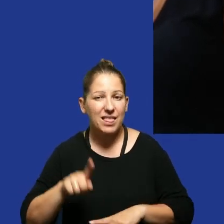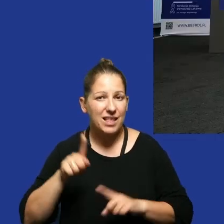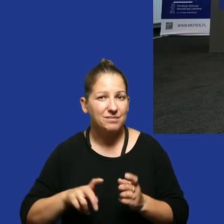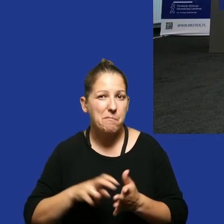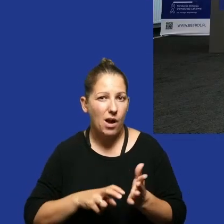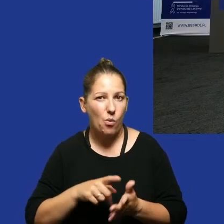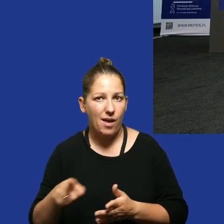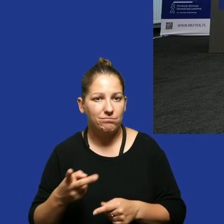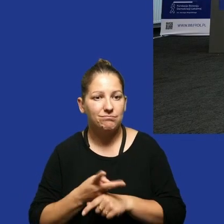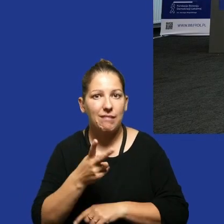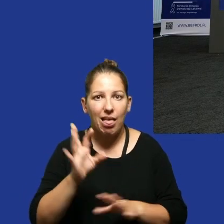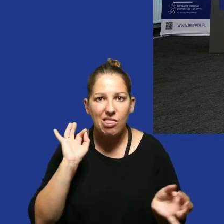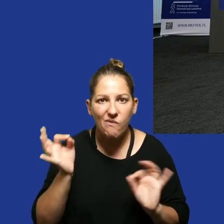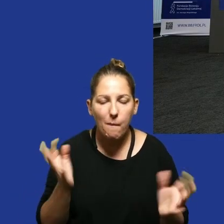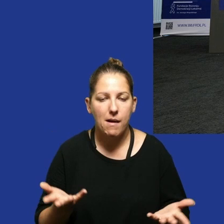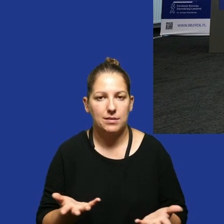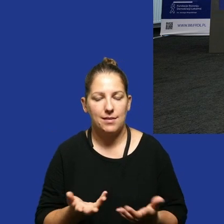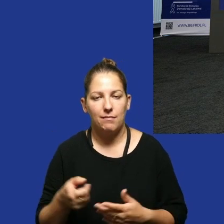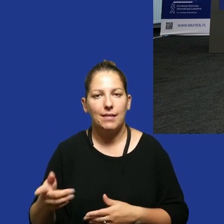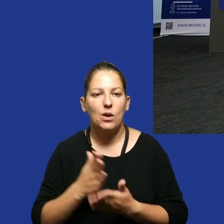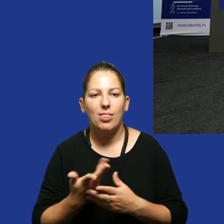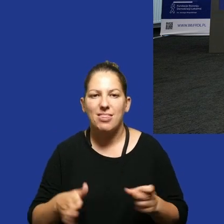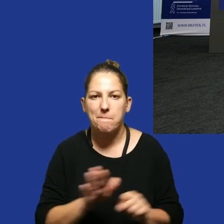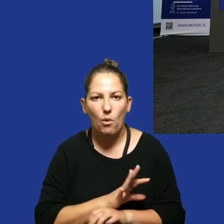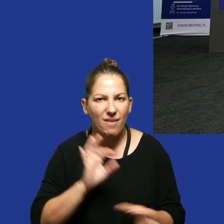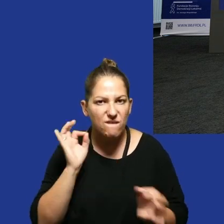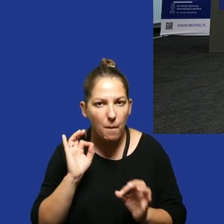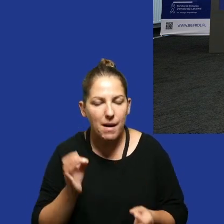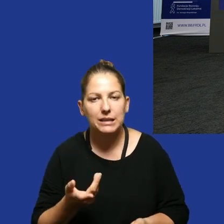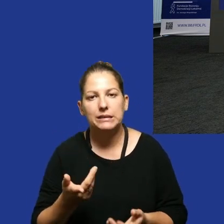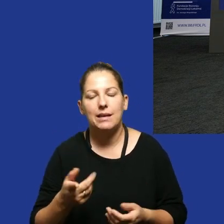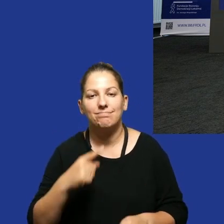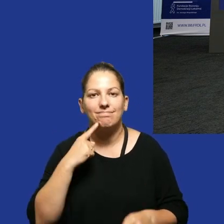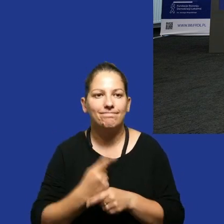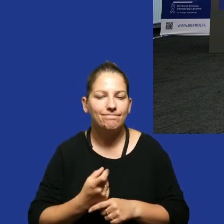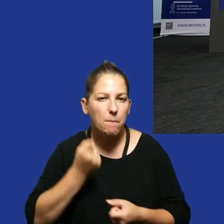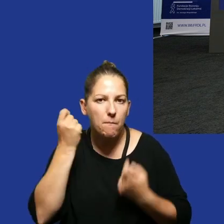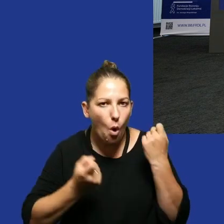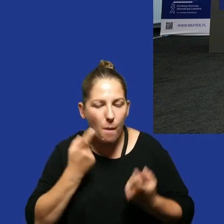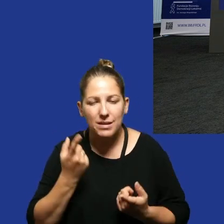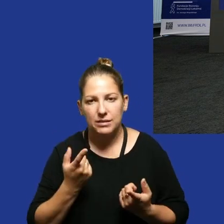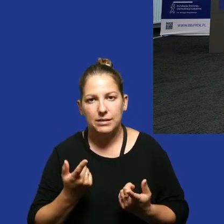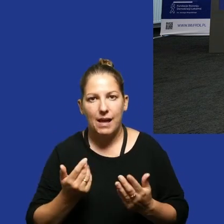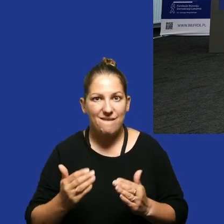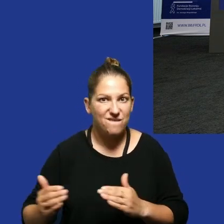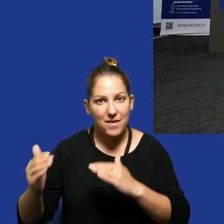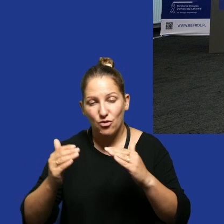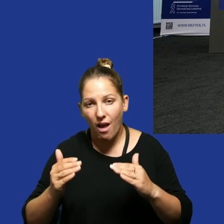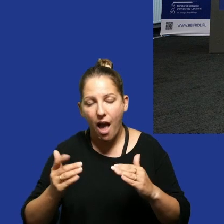brakuje wam dostępu do informacji, bazujecie na niepełnych danych, podejmujecie inicjatywy gdzieś wyżej